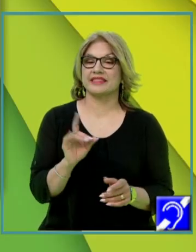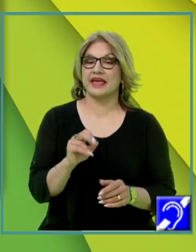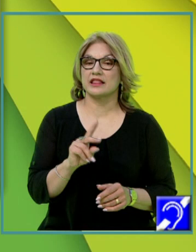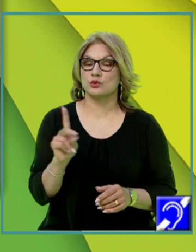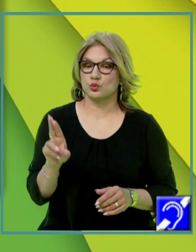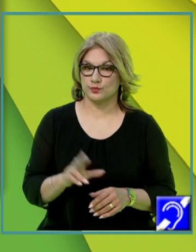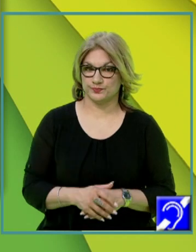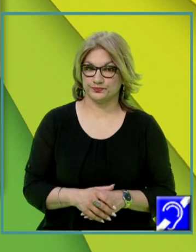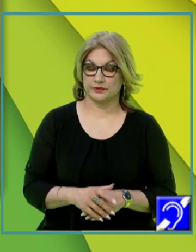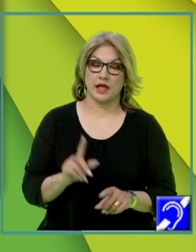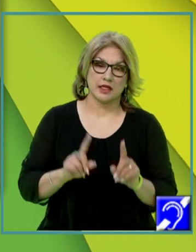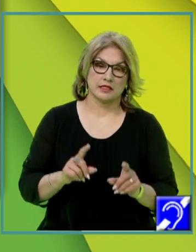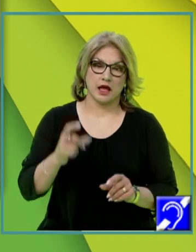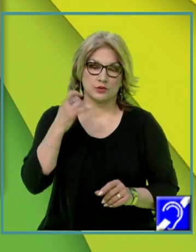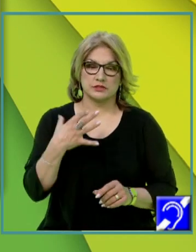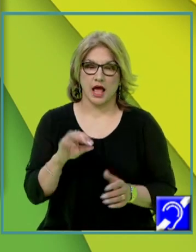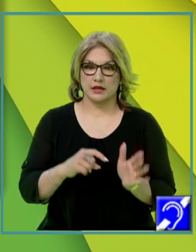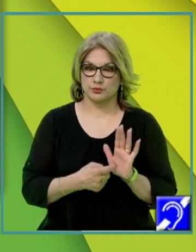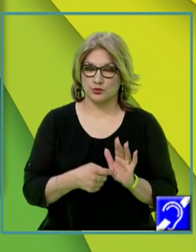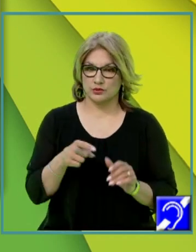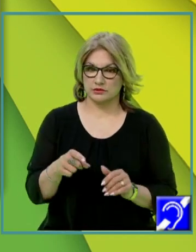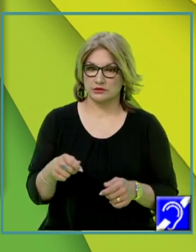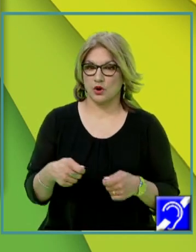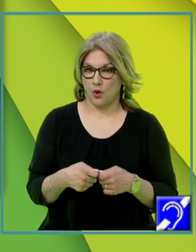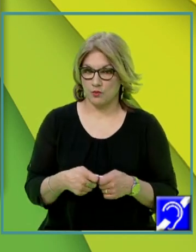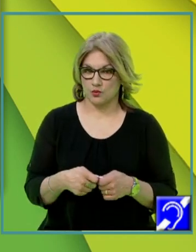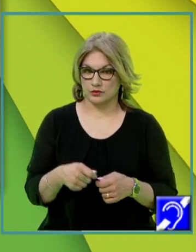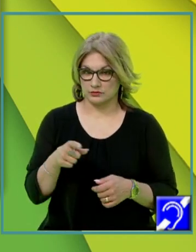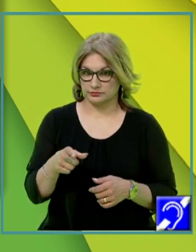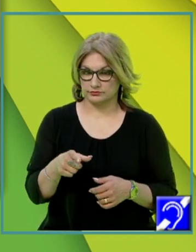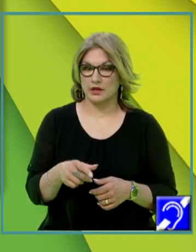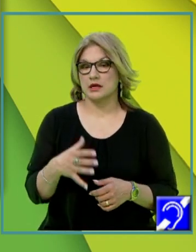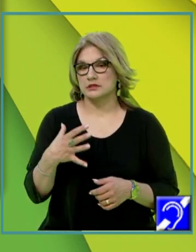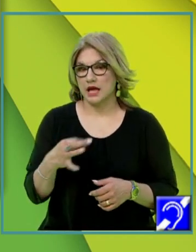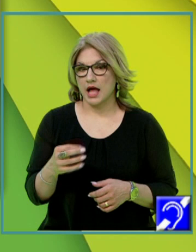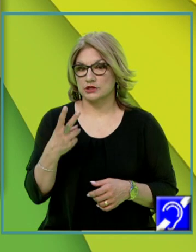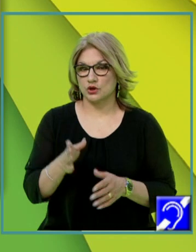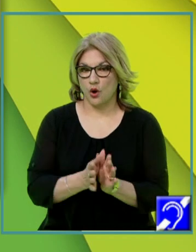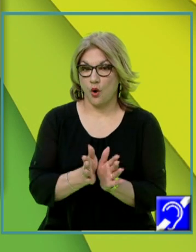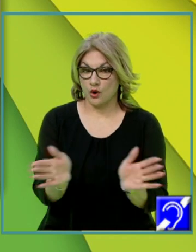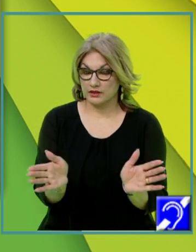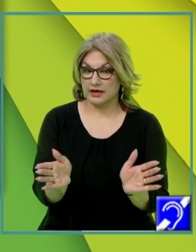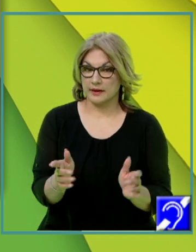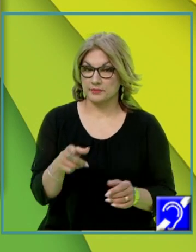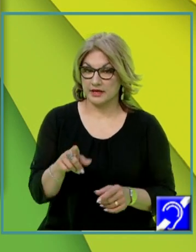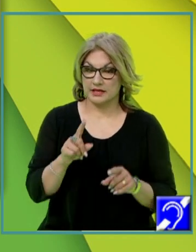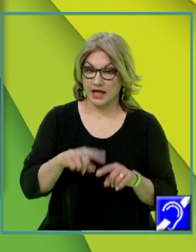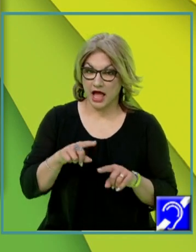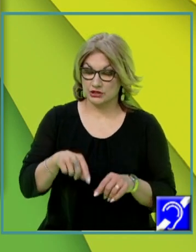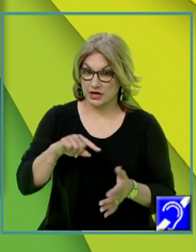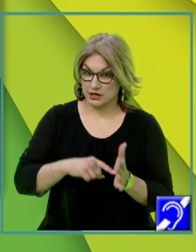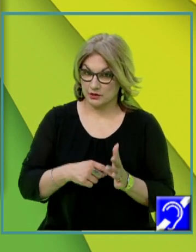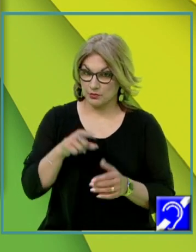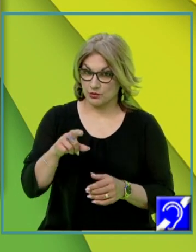dacă am considerat alt punct comun pe dreapta comună și am considerat alte două drepte perpendiculare în acest punct, să